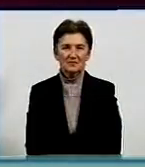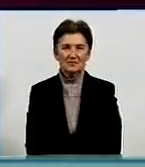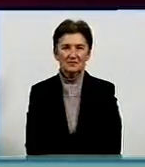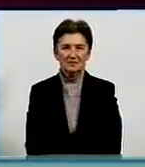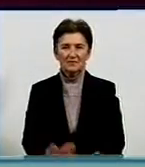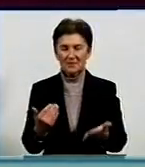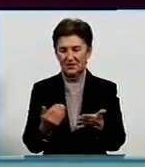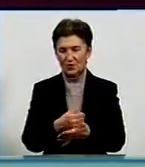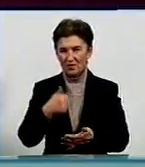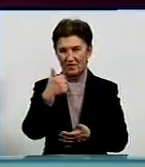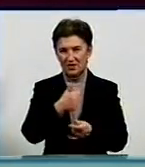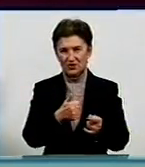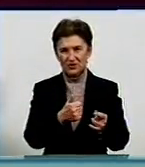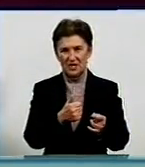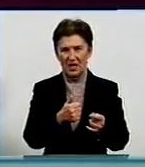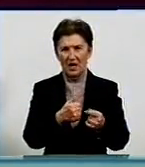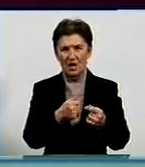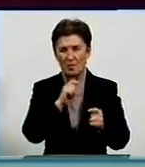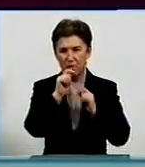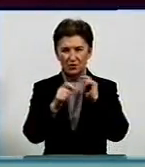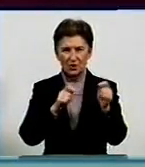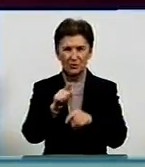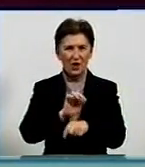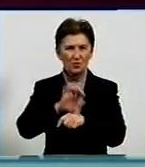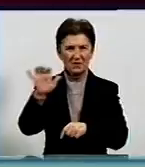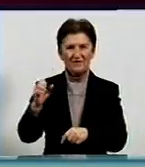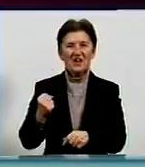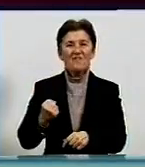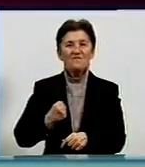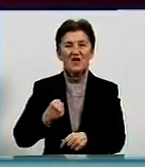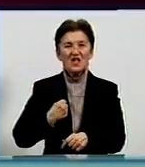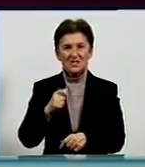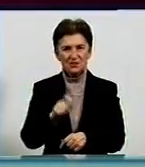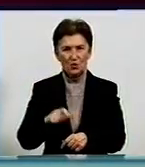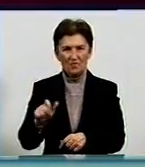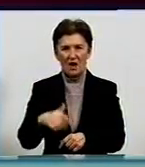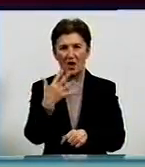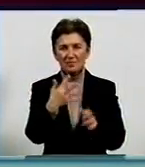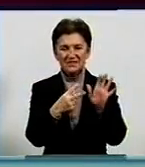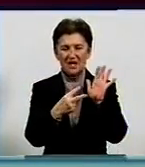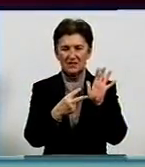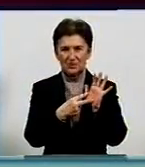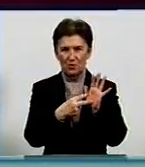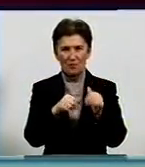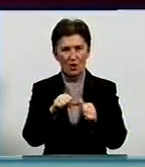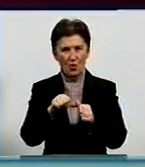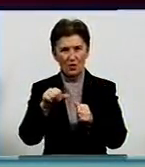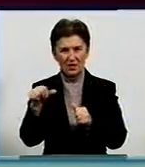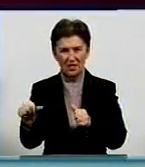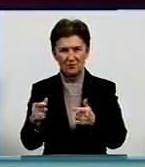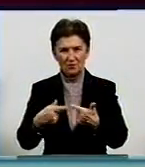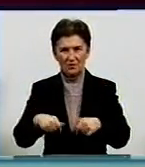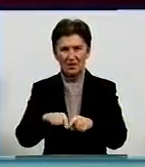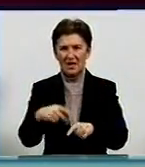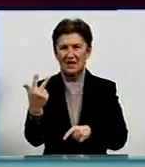Новорічні подарунки військовим відправили кірооградці. Гуманітарний вантаж для бійців 57-ї окремої мотопіхотної бригади та 3-го